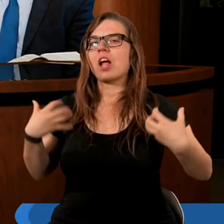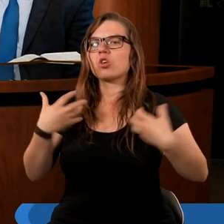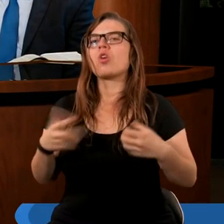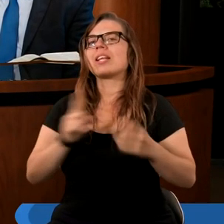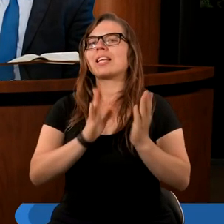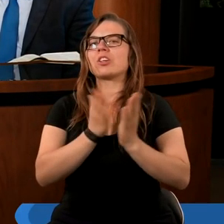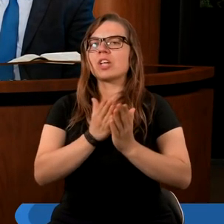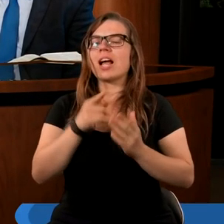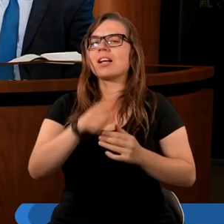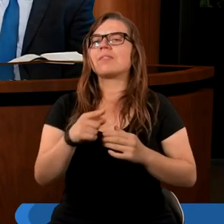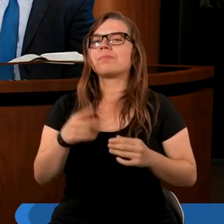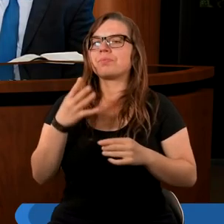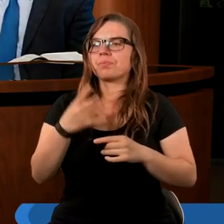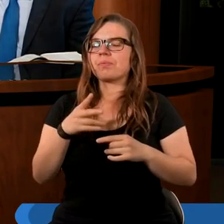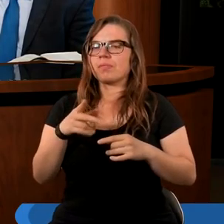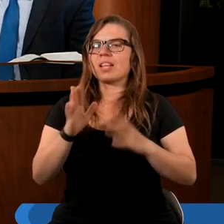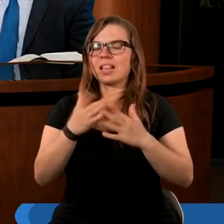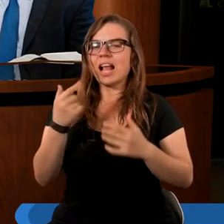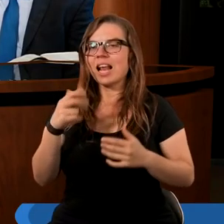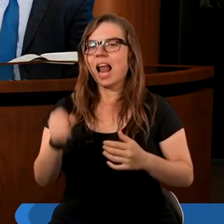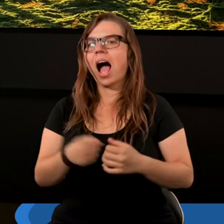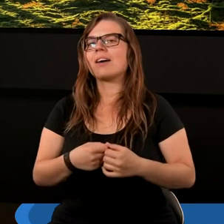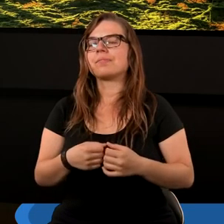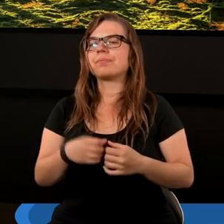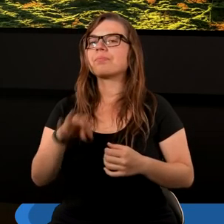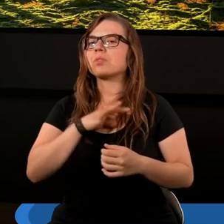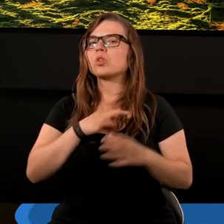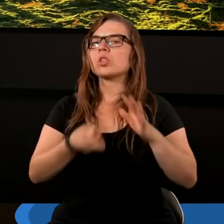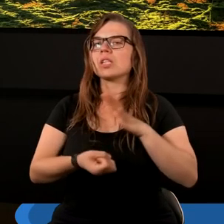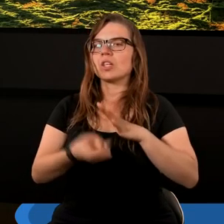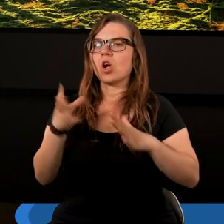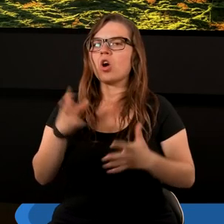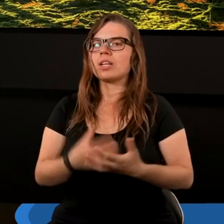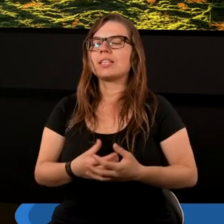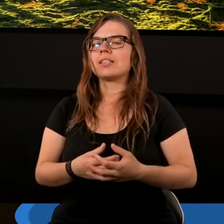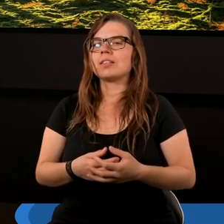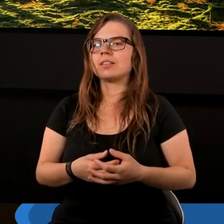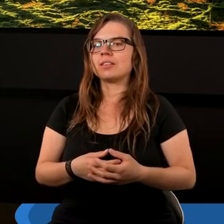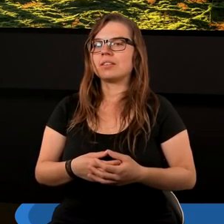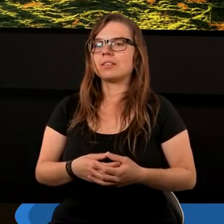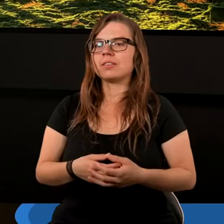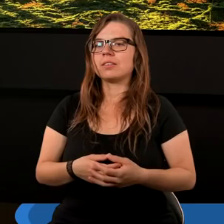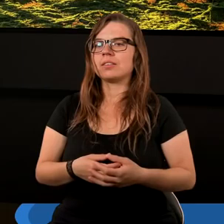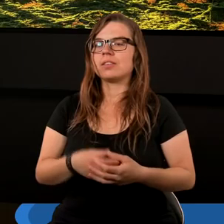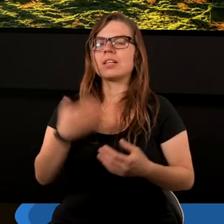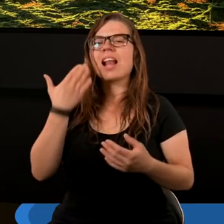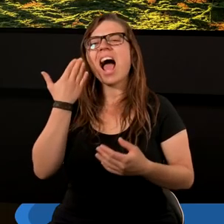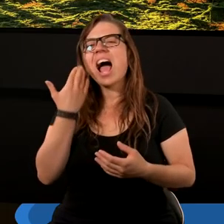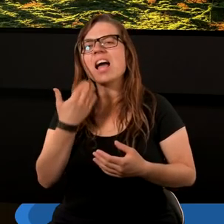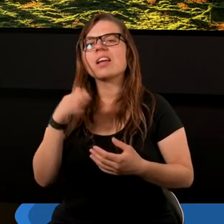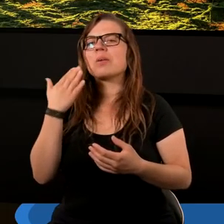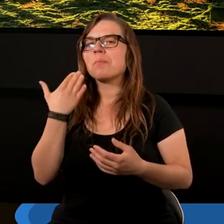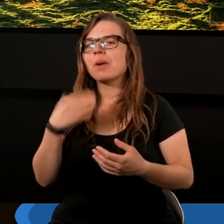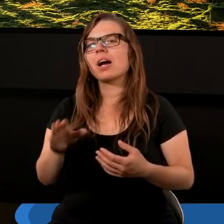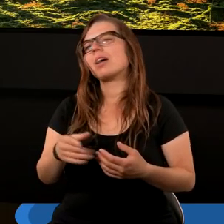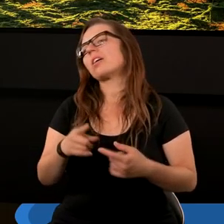występujące w księdze Daniela. Moi drodzy, najbardziej